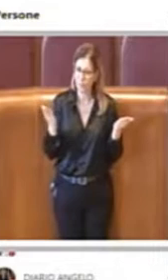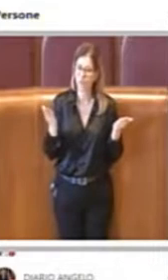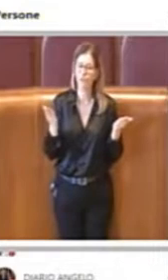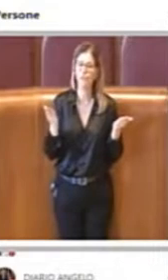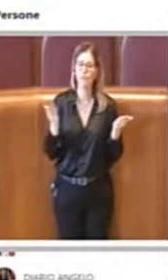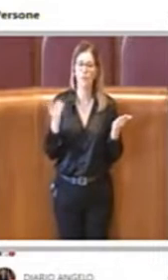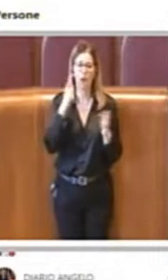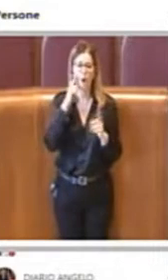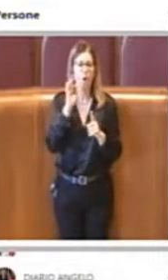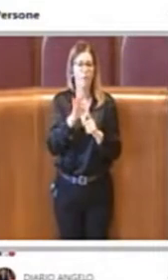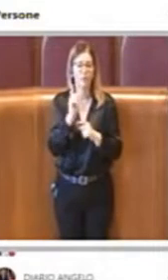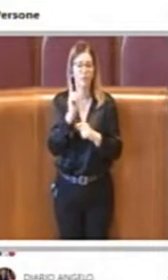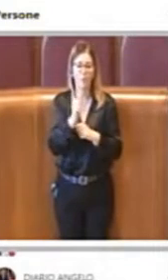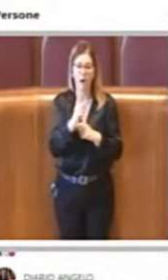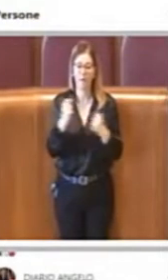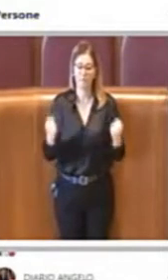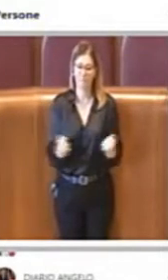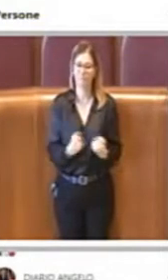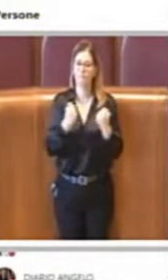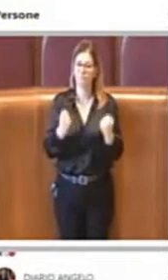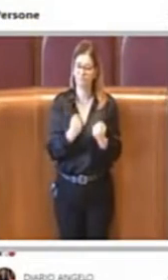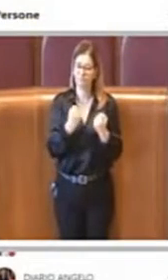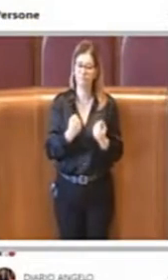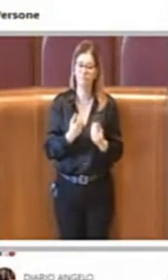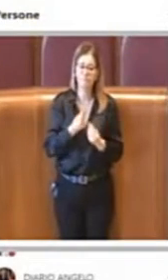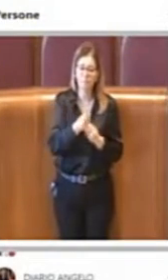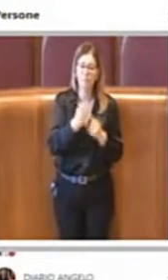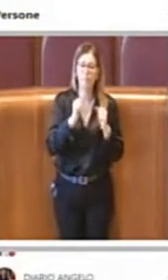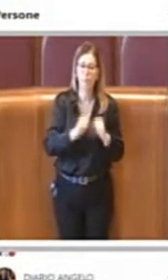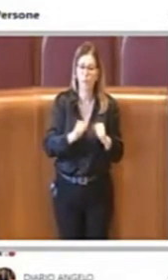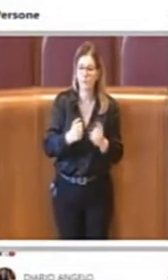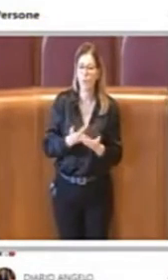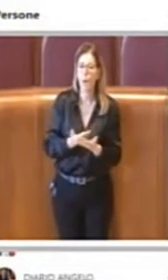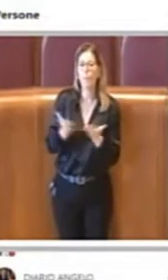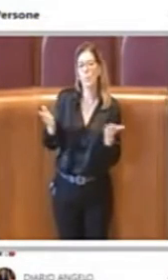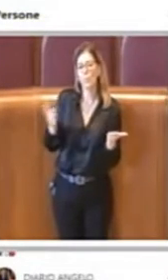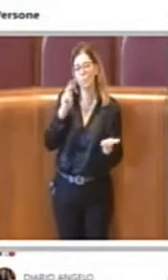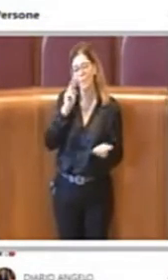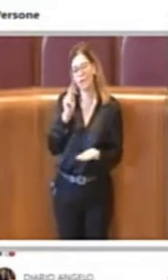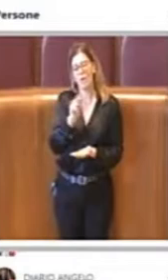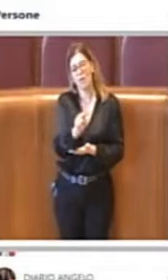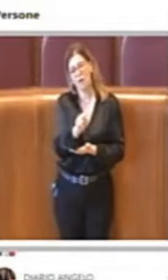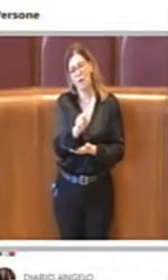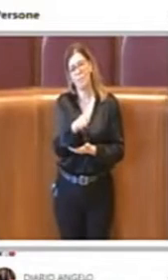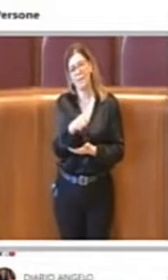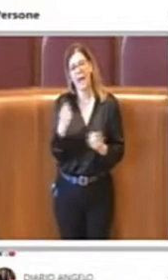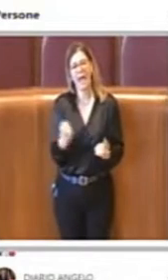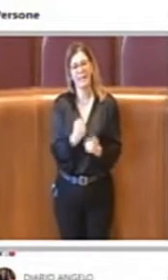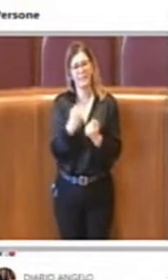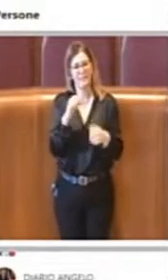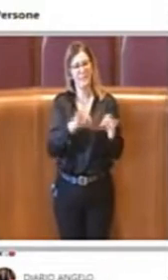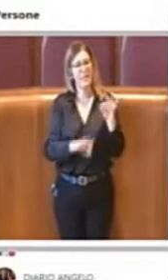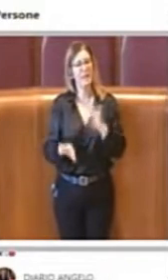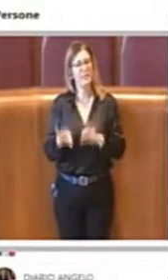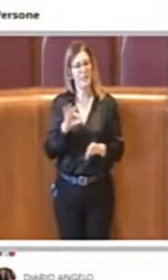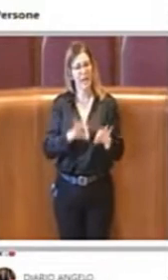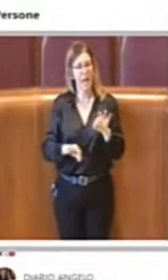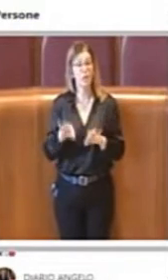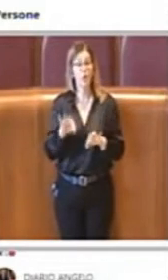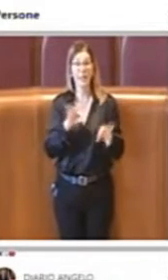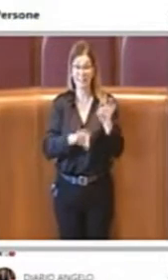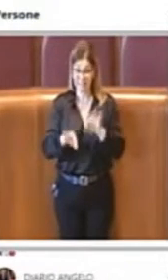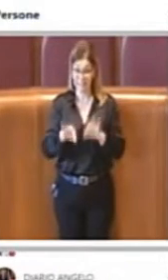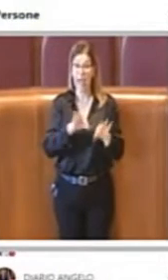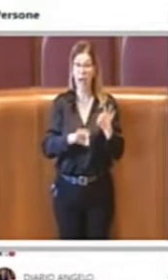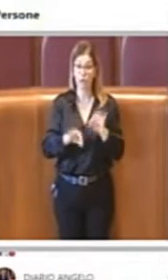a favorire la fruizione da parte del pubblico e dell'attività teatrale. Quindi il teatro dell